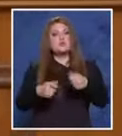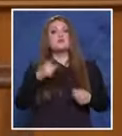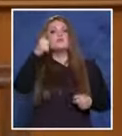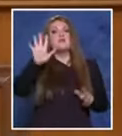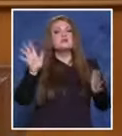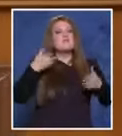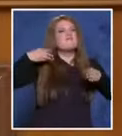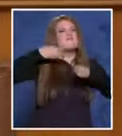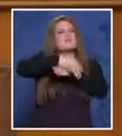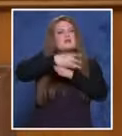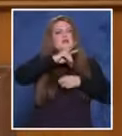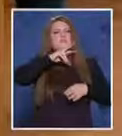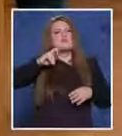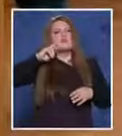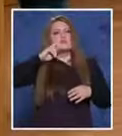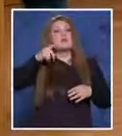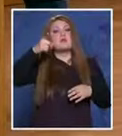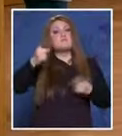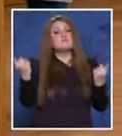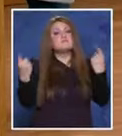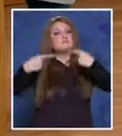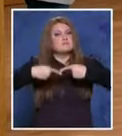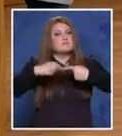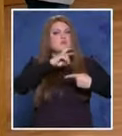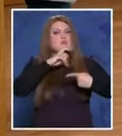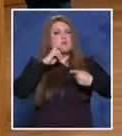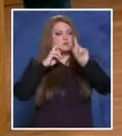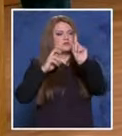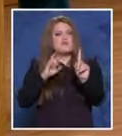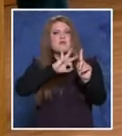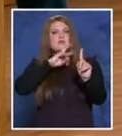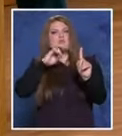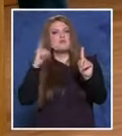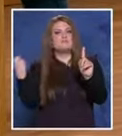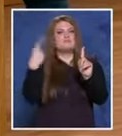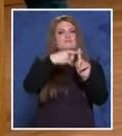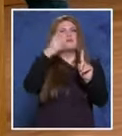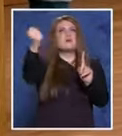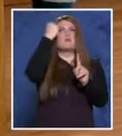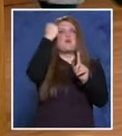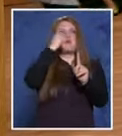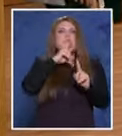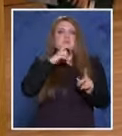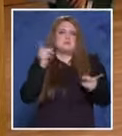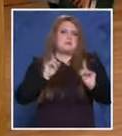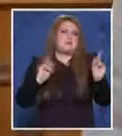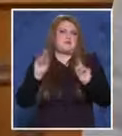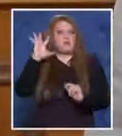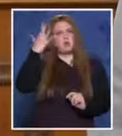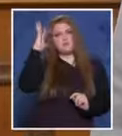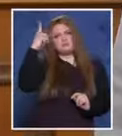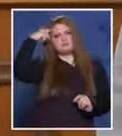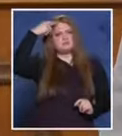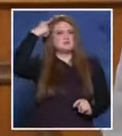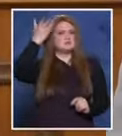полицейски управления. Там сте вие срещу полицаи. Вие казвате бихаме, полицаите казват глупости.